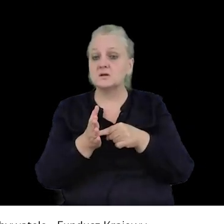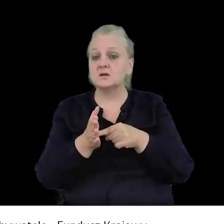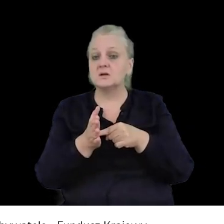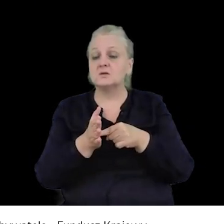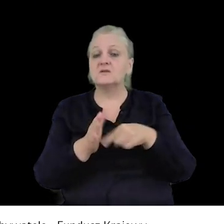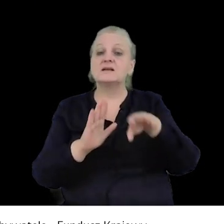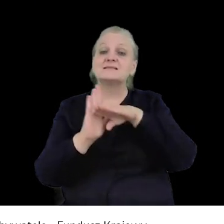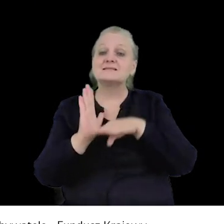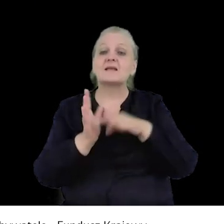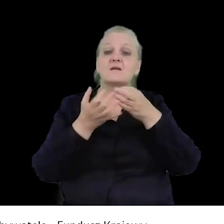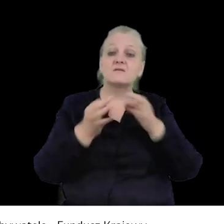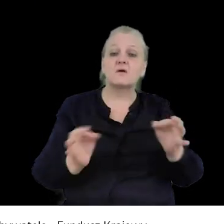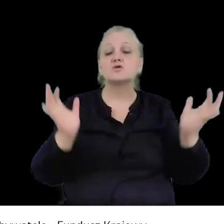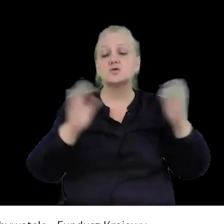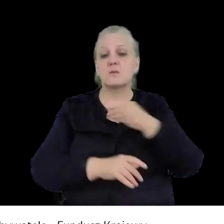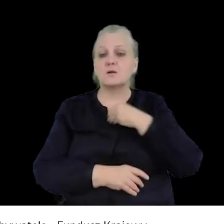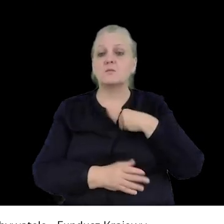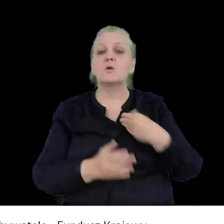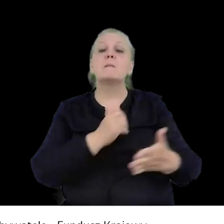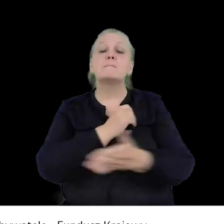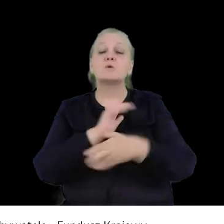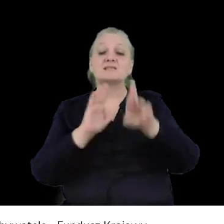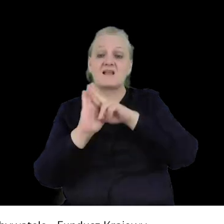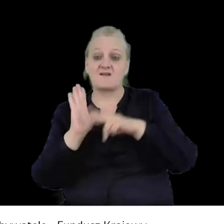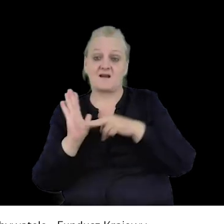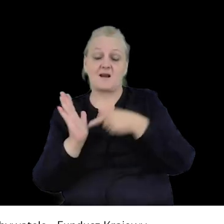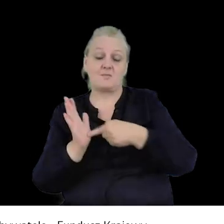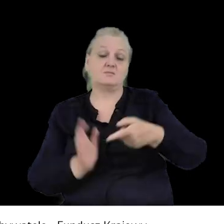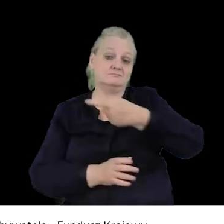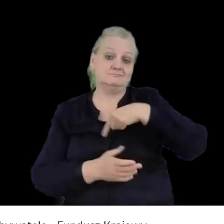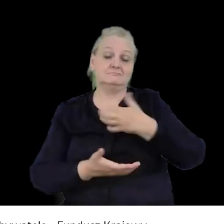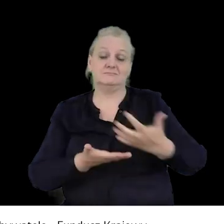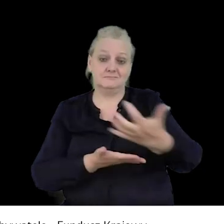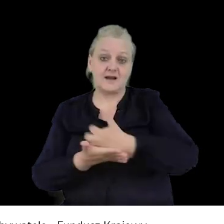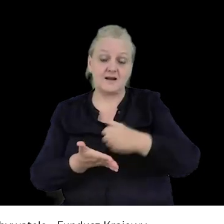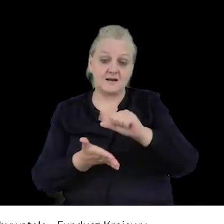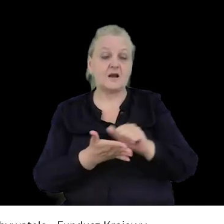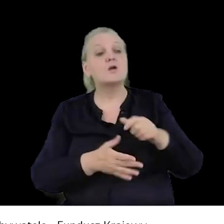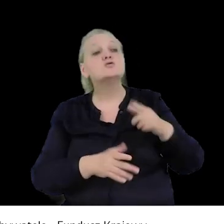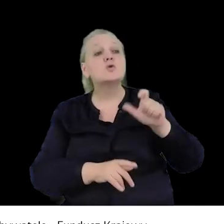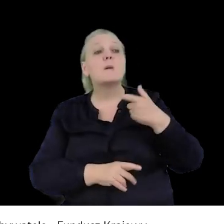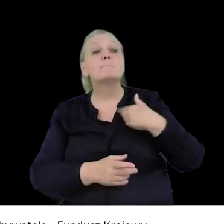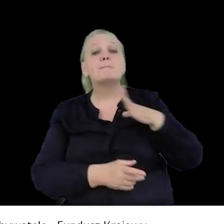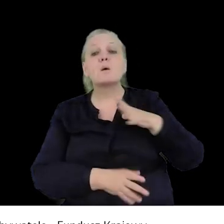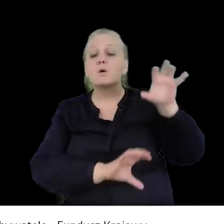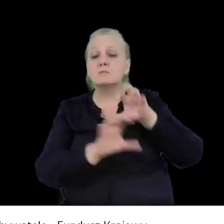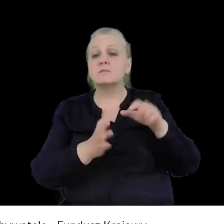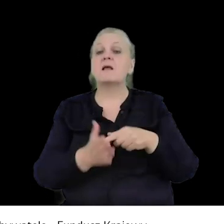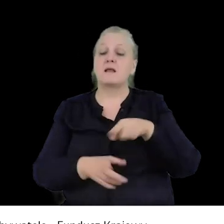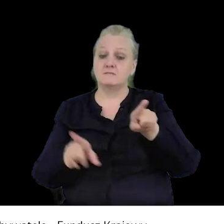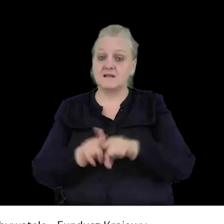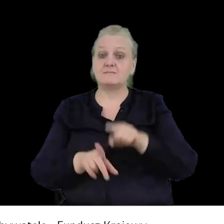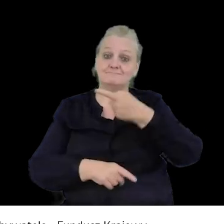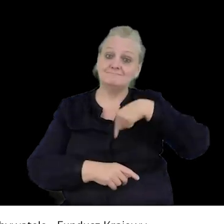standardów wolności zgromadzeń w Polsce na podstawie naszych raportów i wniosków, jakie wyciągamy z obserwacji. I na naszej stronie można też